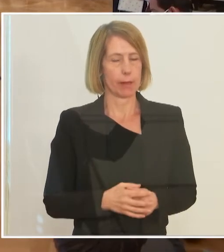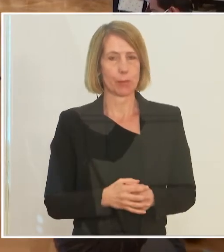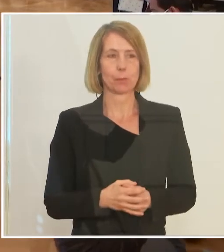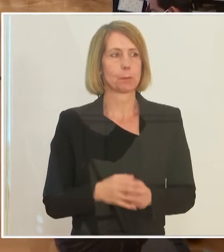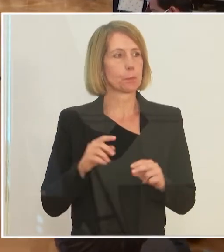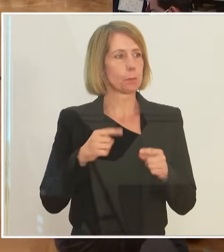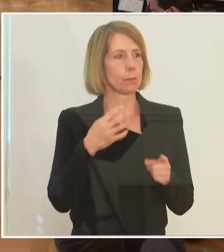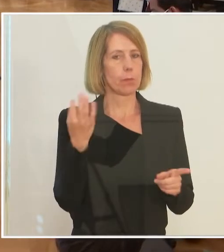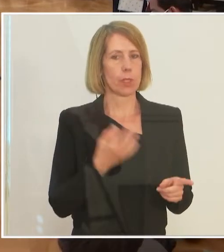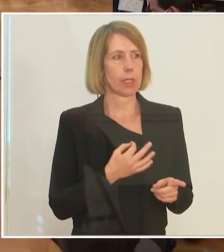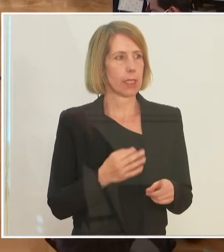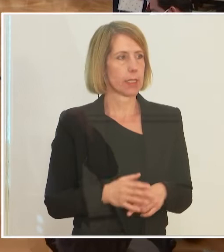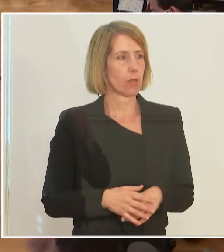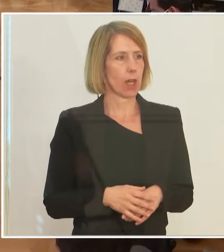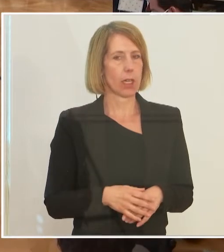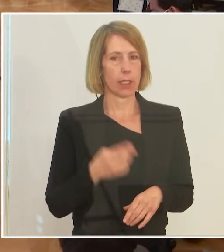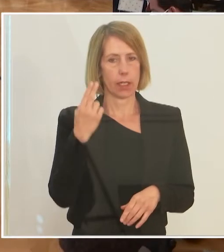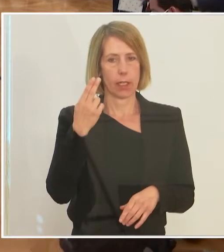Frage, Herr Schlemmer-Apper.